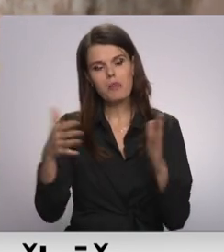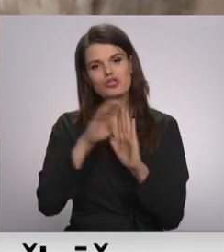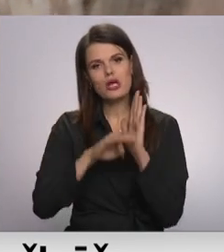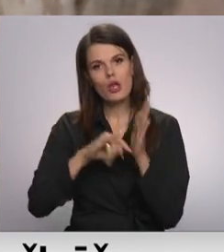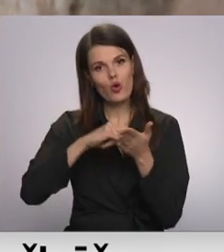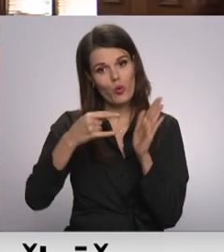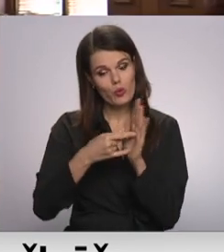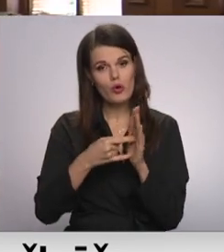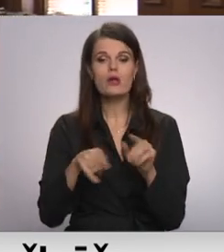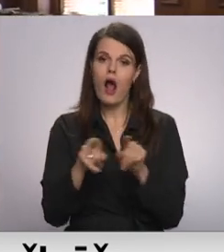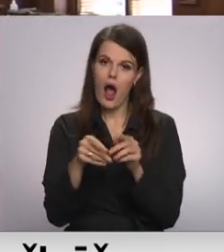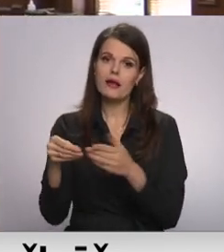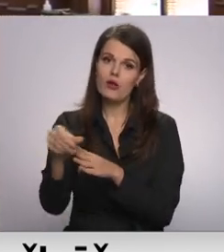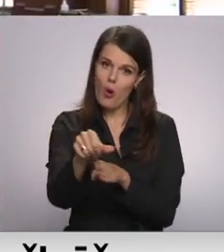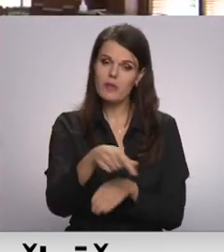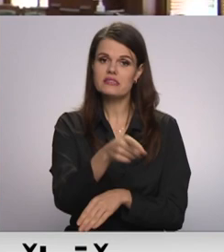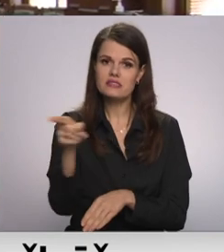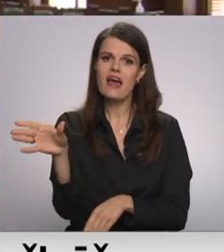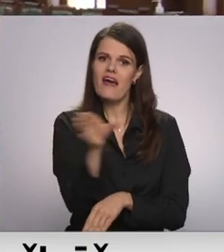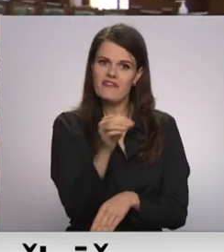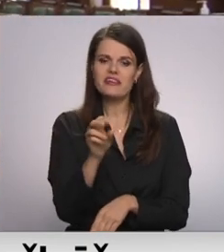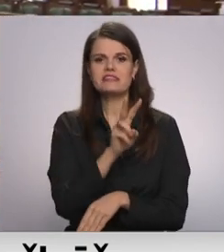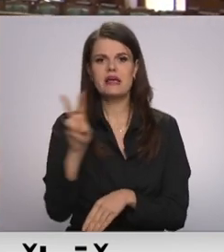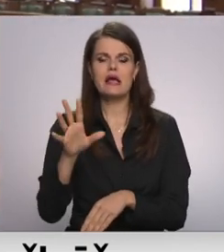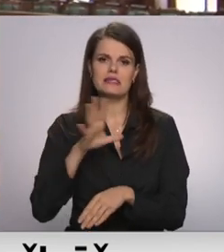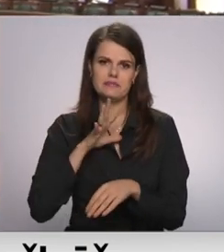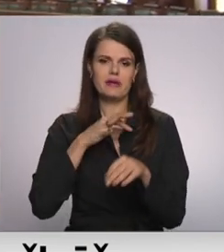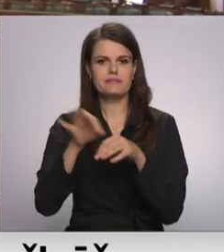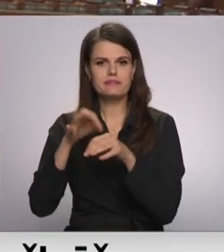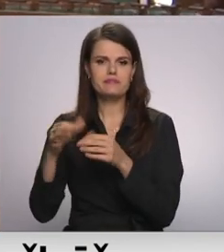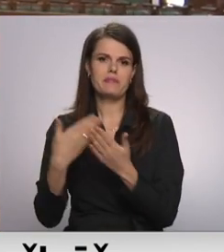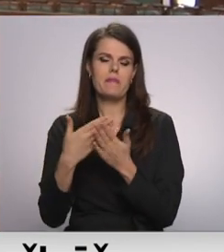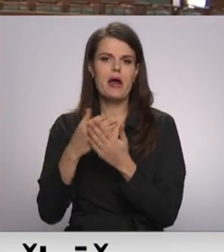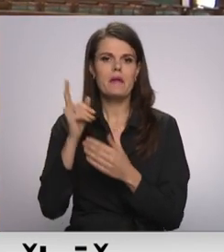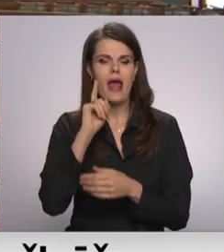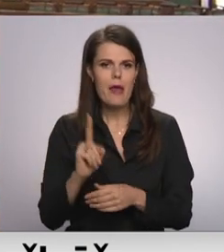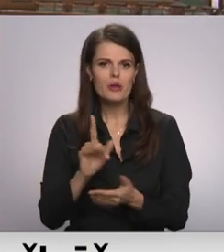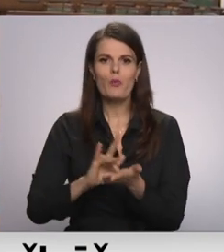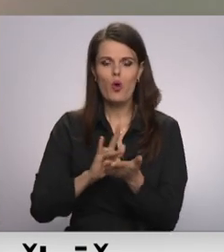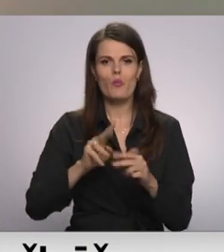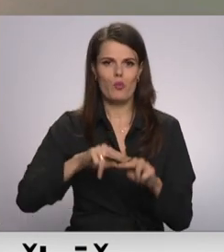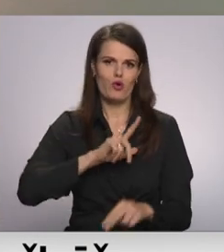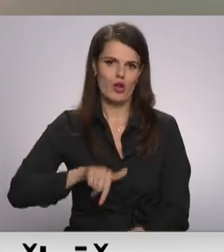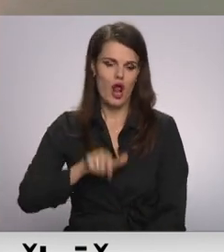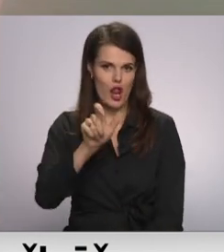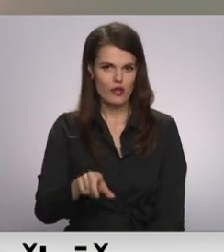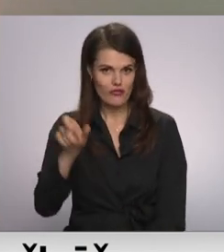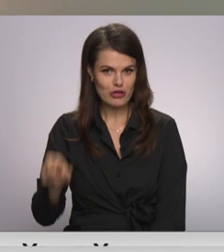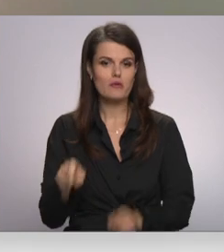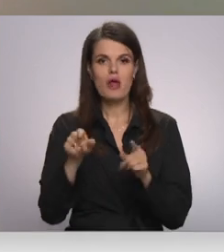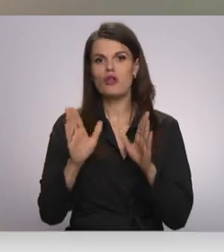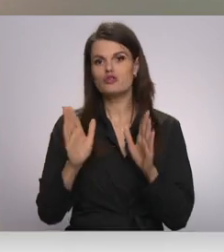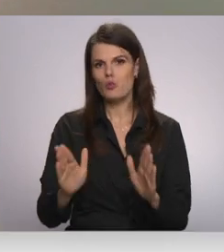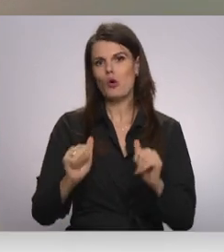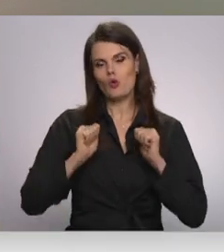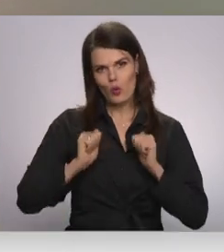tvērumu, paredzot izmaksāt atlīdzību visiem totalitāro režīmu upuriem – Ebrejiem, Romiem un Latviešiem. Tas būtu taisnīgi un